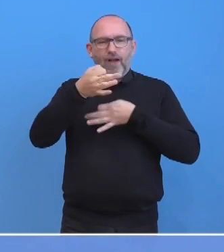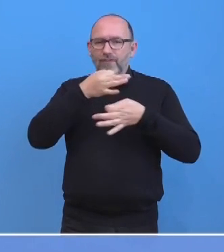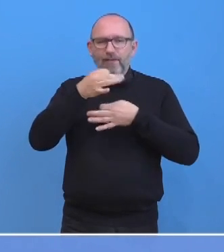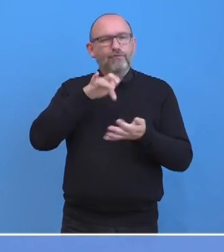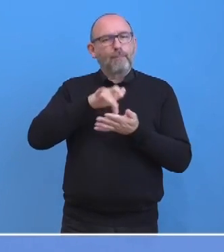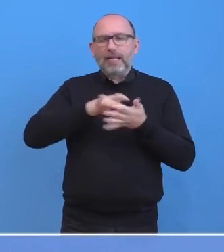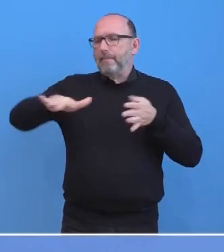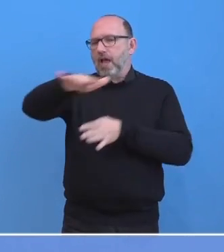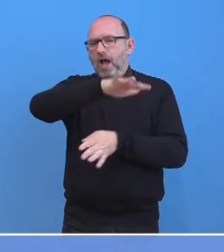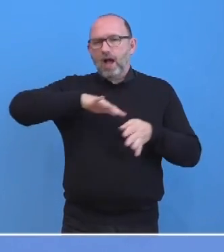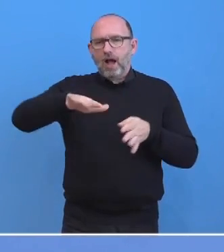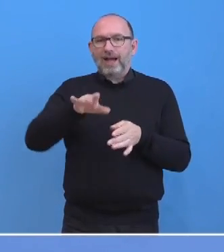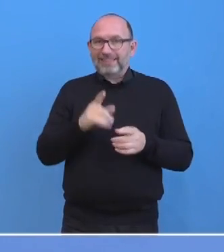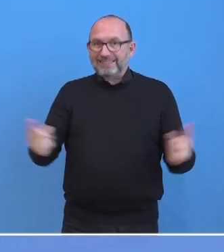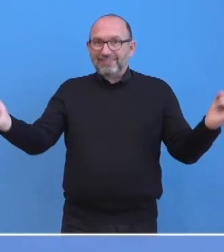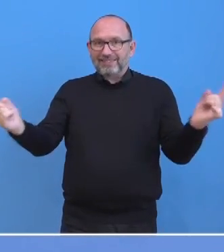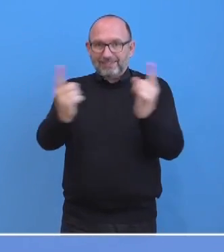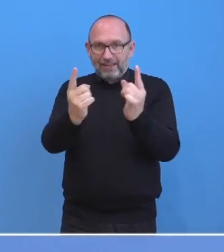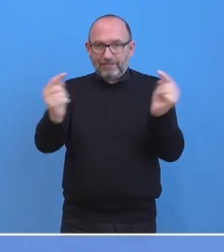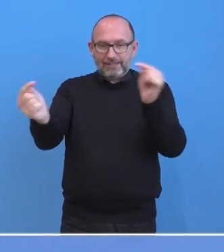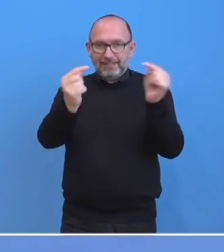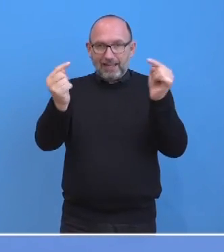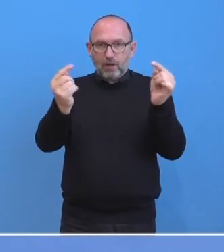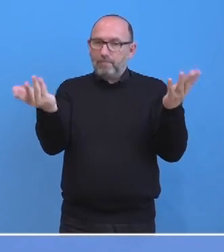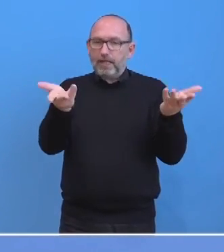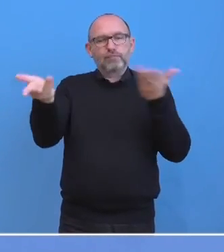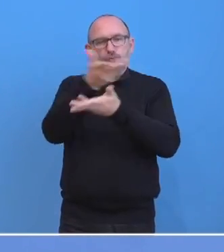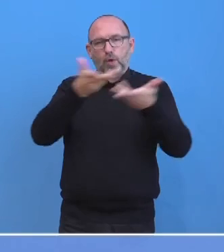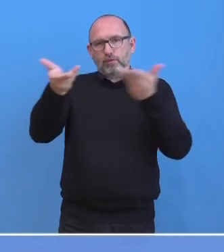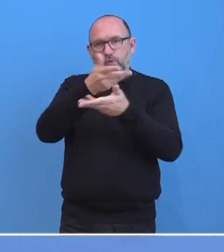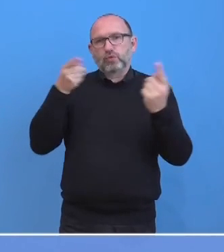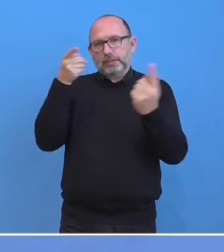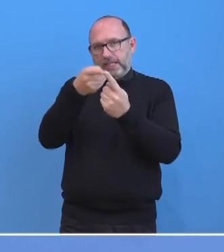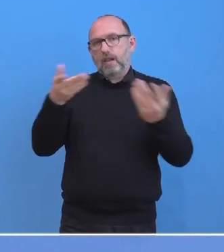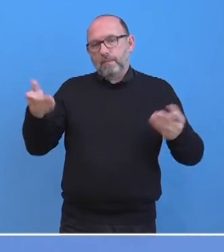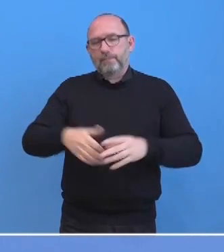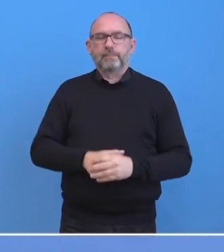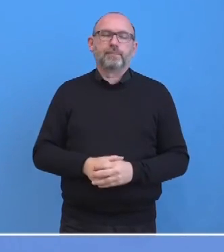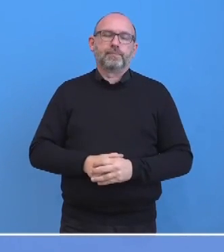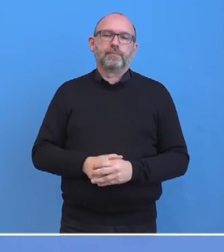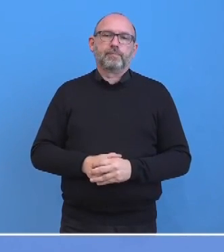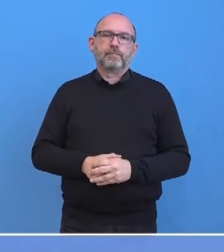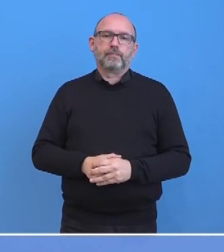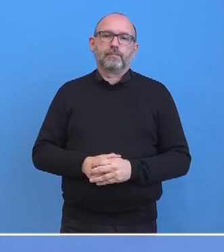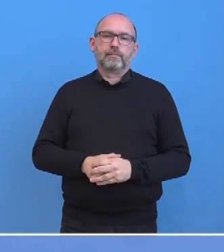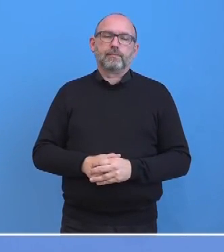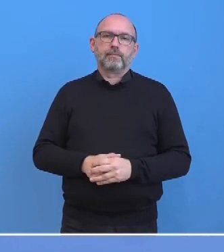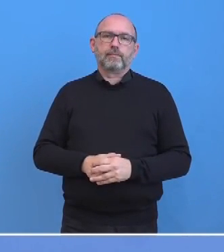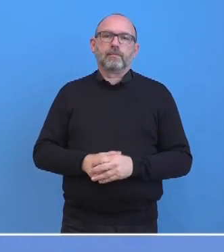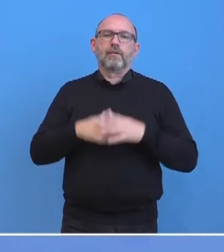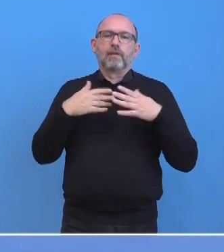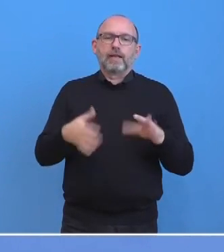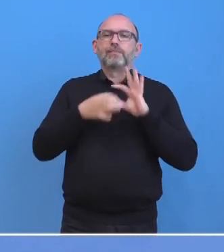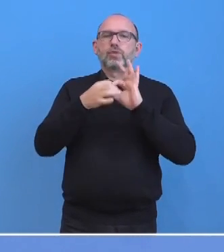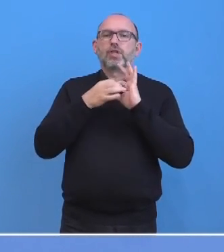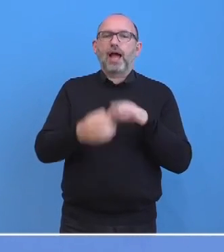dort von den Seiten besprochen werden. Zur Frage der von Varuscha